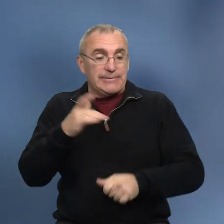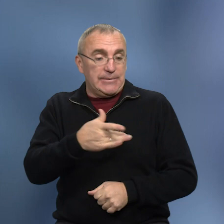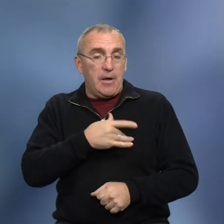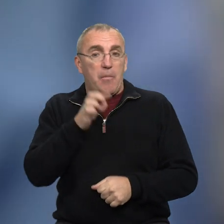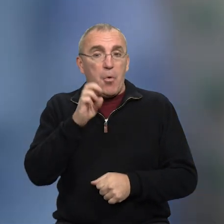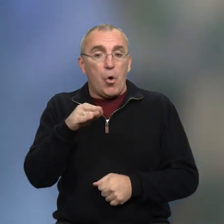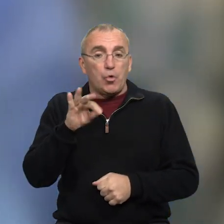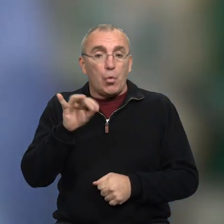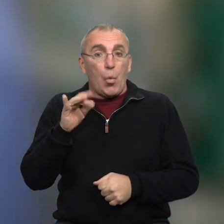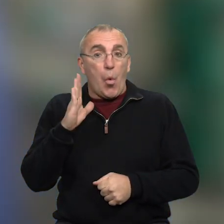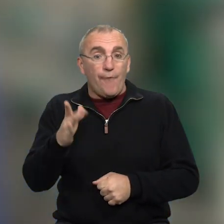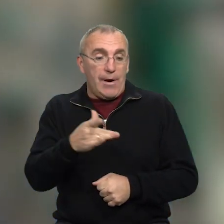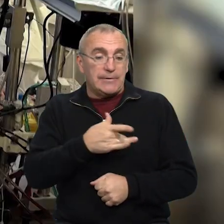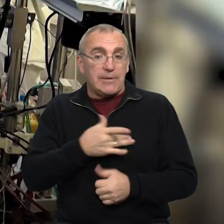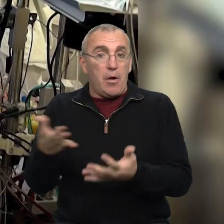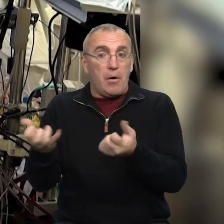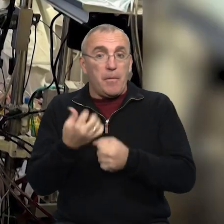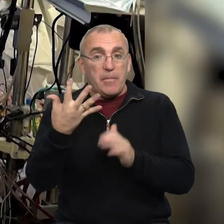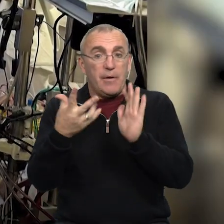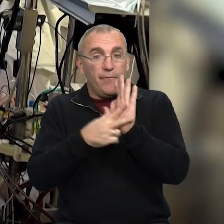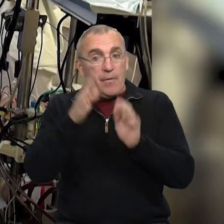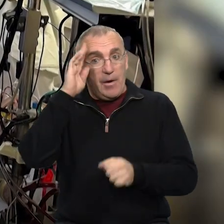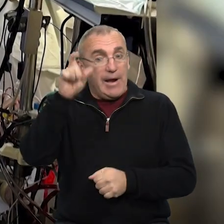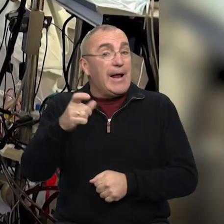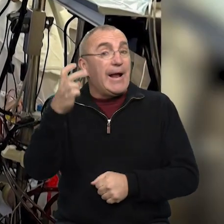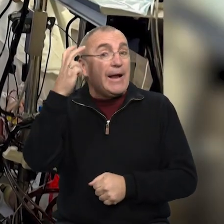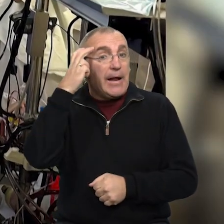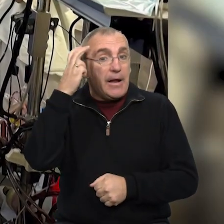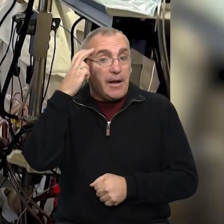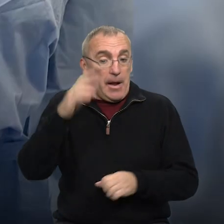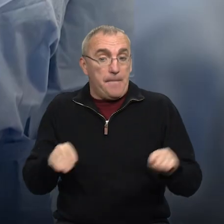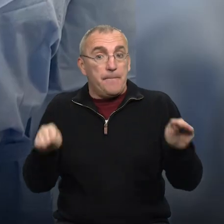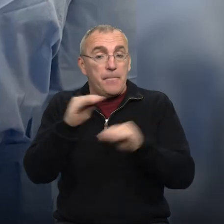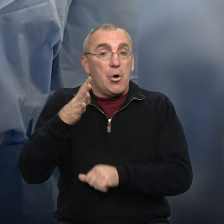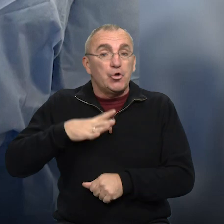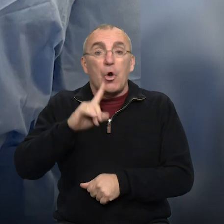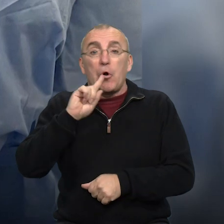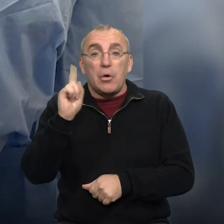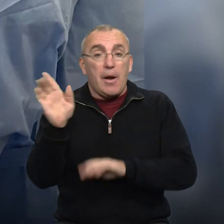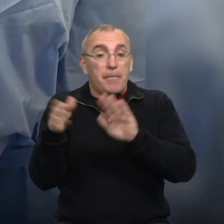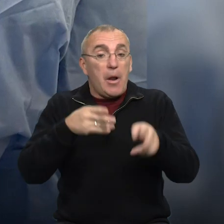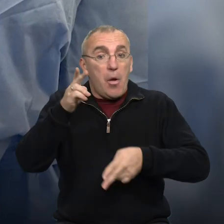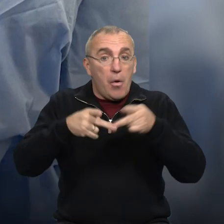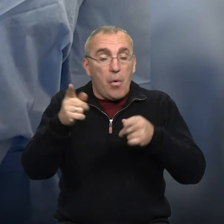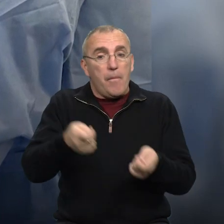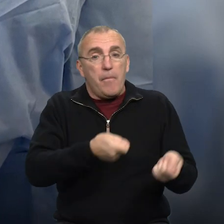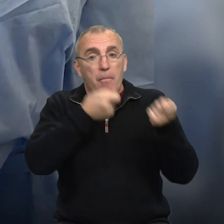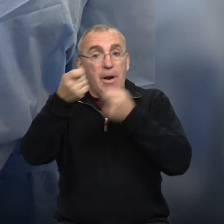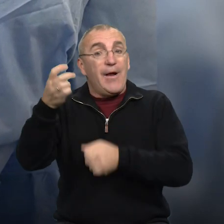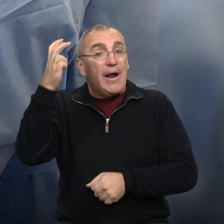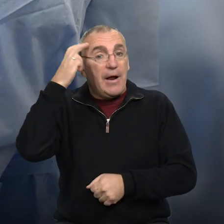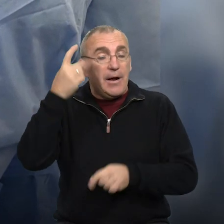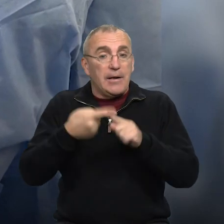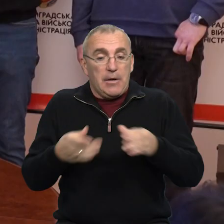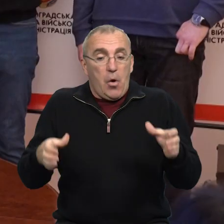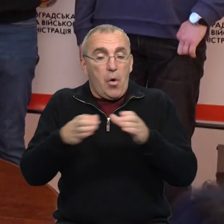Інституту серця Борис Стодуров. Серце отримав 58-річний киянин. На пересадку він чекав рік. Після операції його перевезли